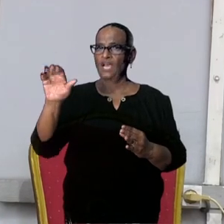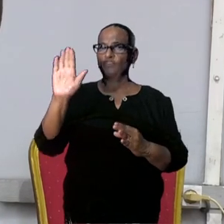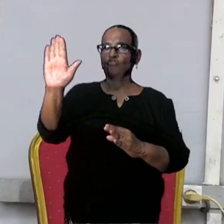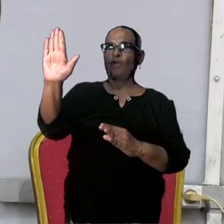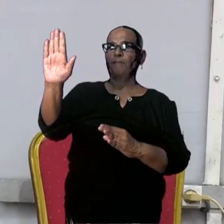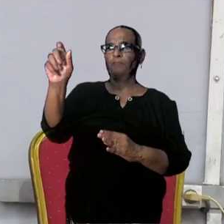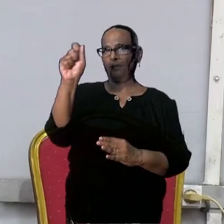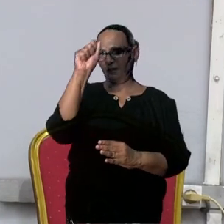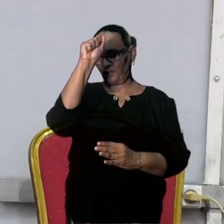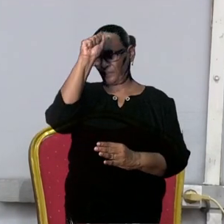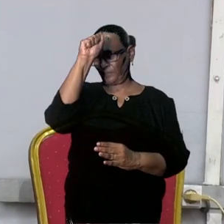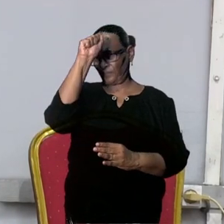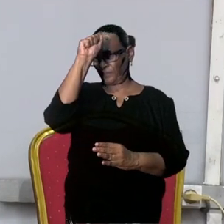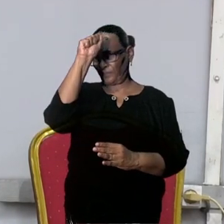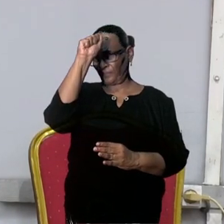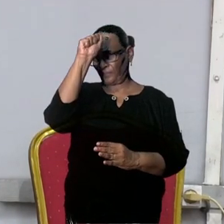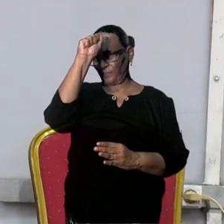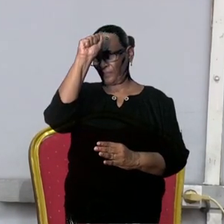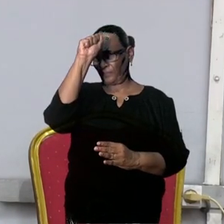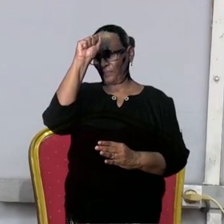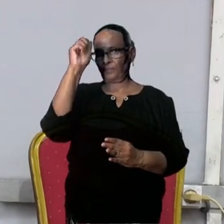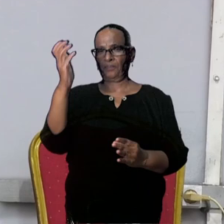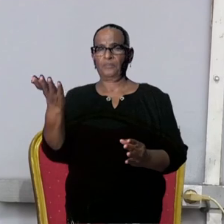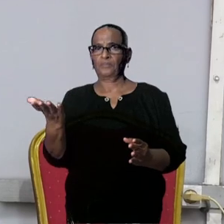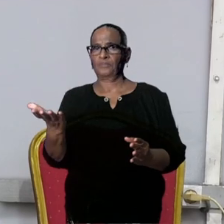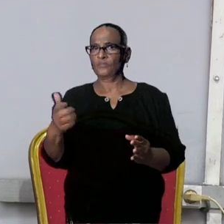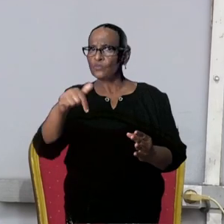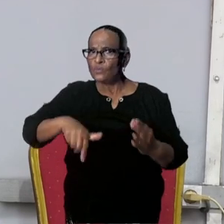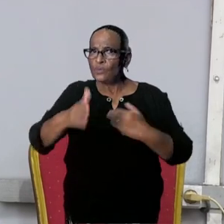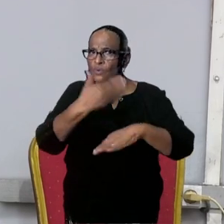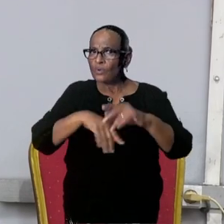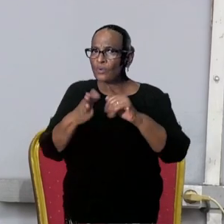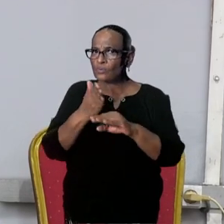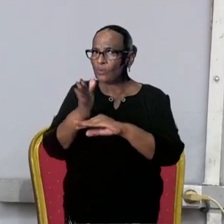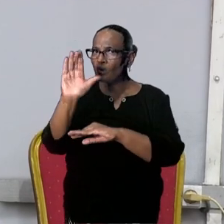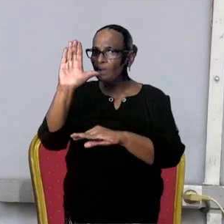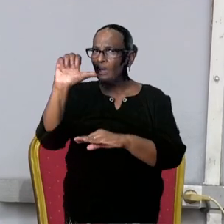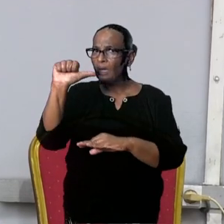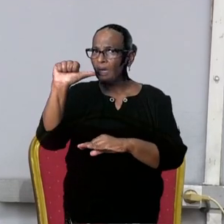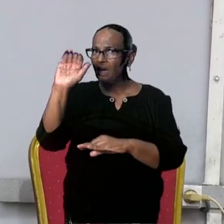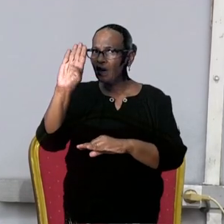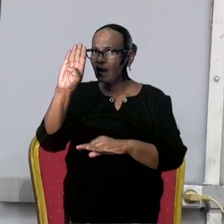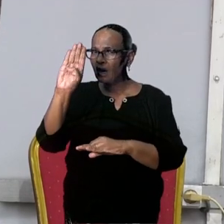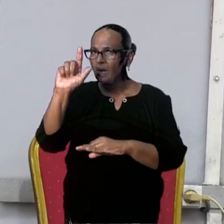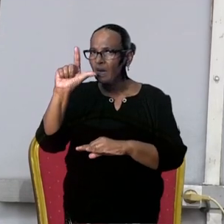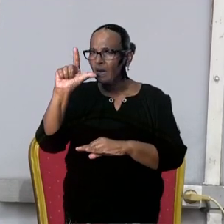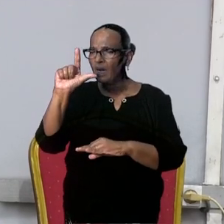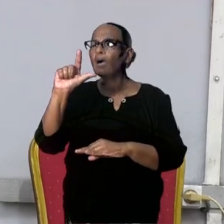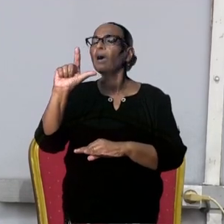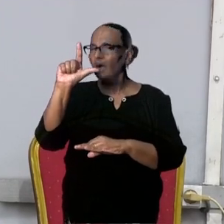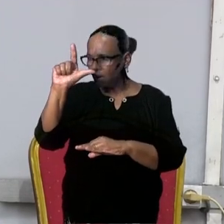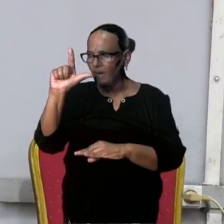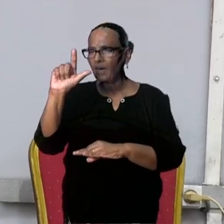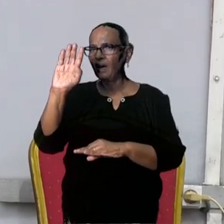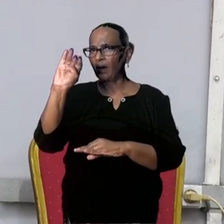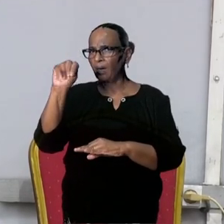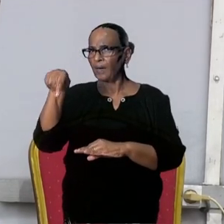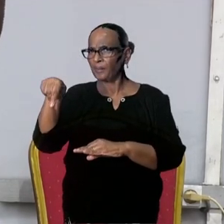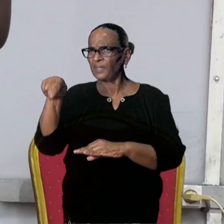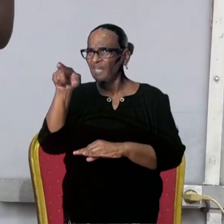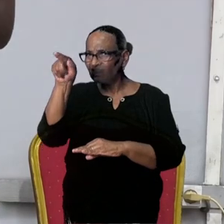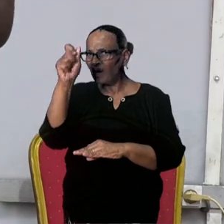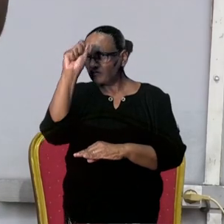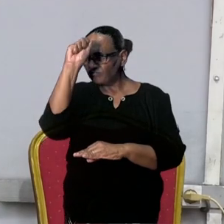opgemeten en dat soort dingen. Gebeurt dat nog? Kunt u me echt een beeld geven van hoe de controle er nu uitziet? En graag